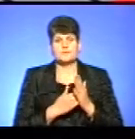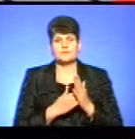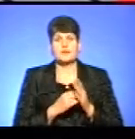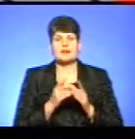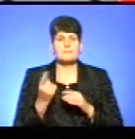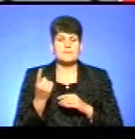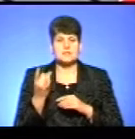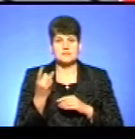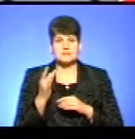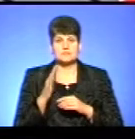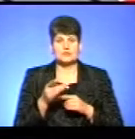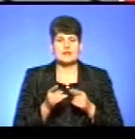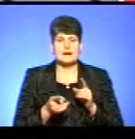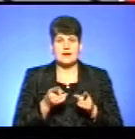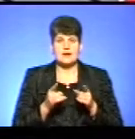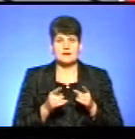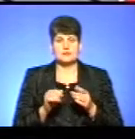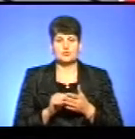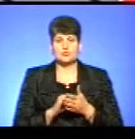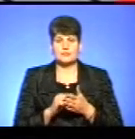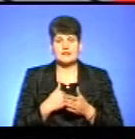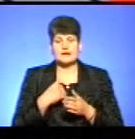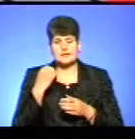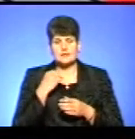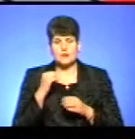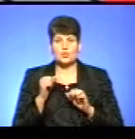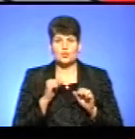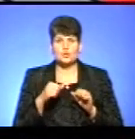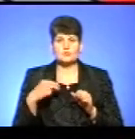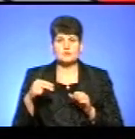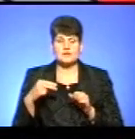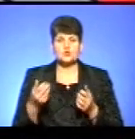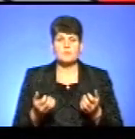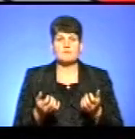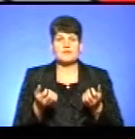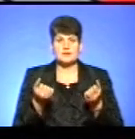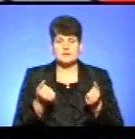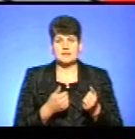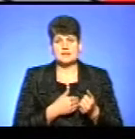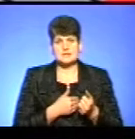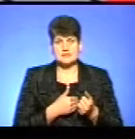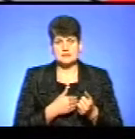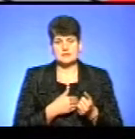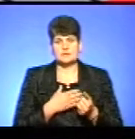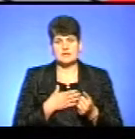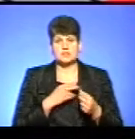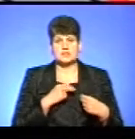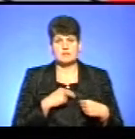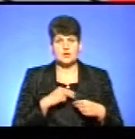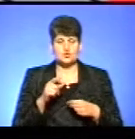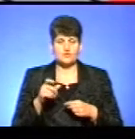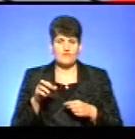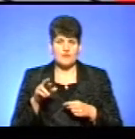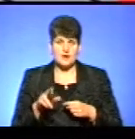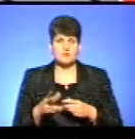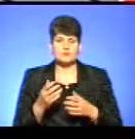яка вперше буде реальним стратегічним документом. Я дякую і уряду, президенту, що підтримали ініціативу, і наше напрацювання, яке ми